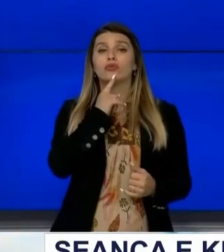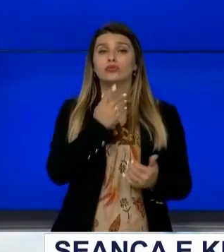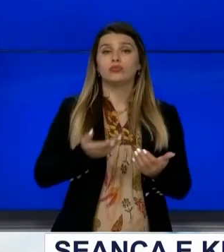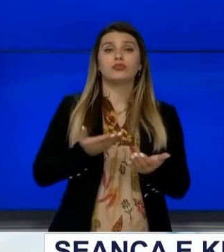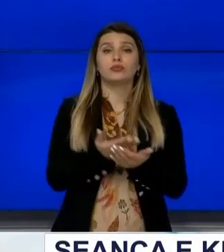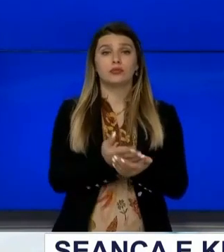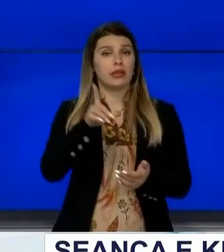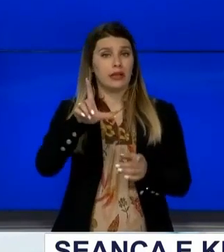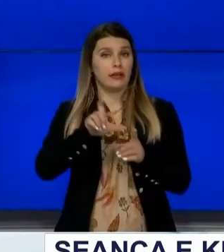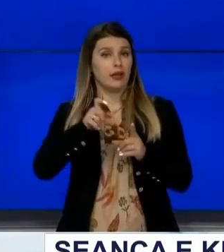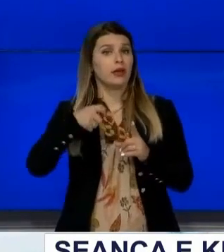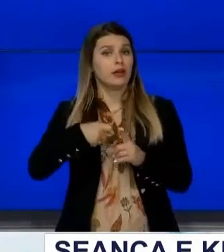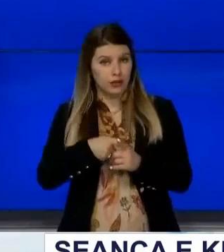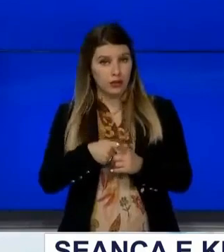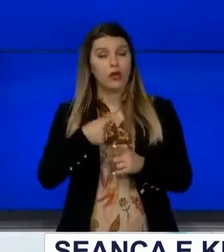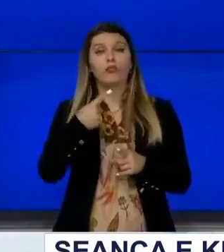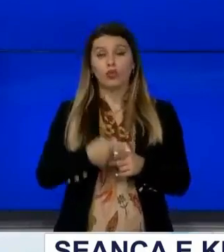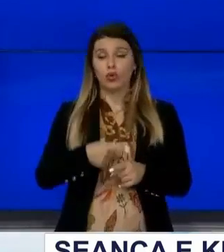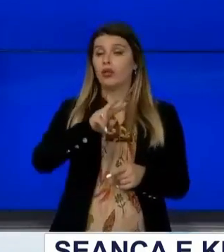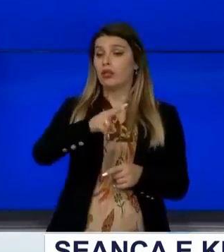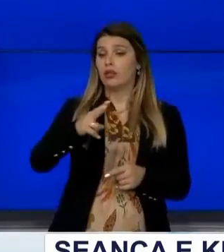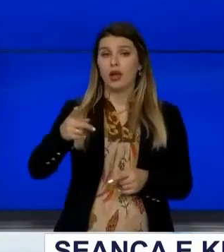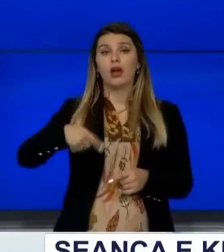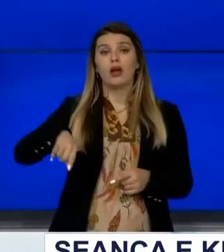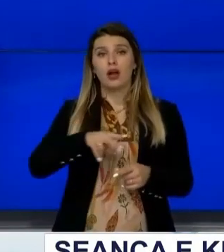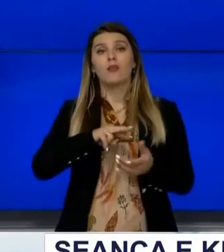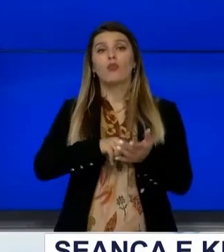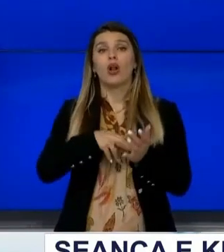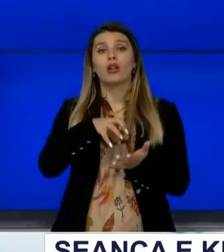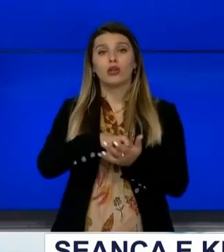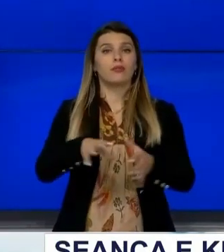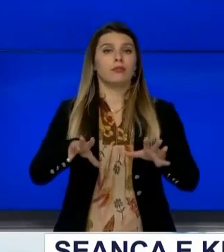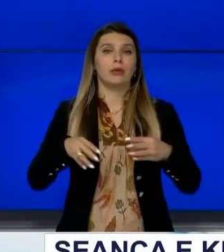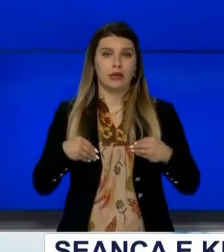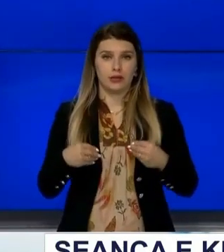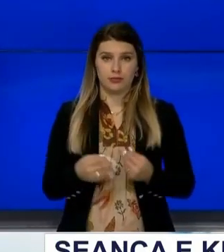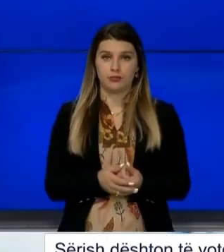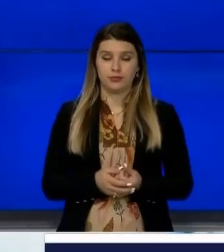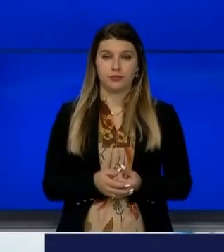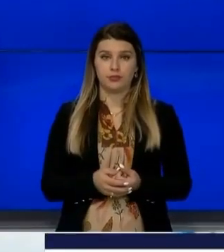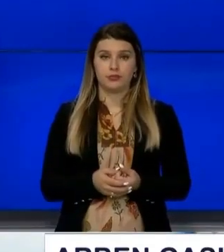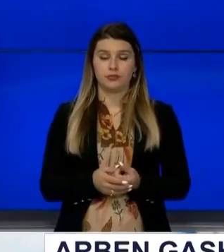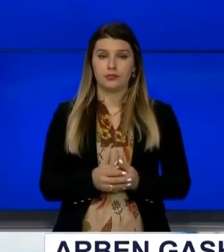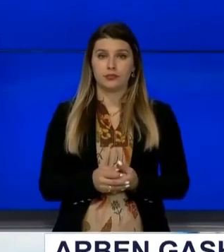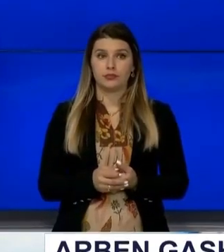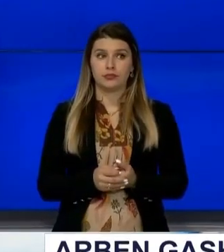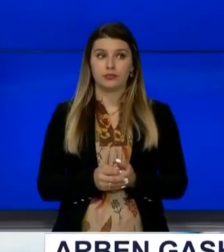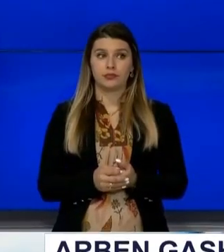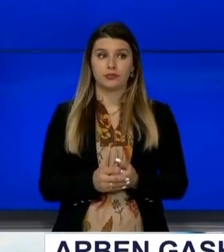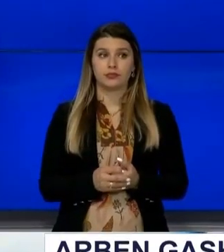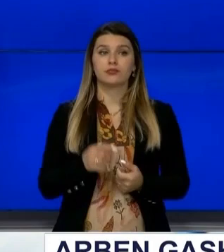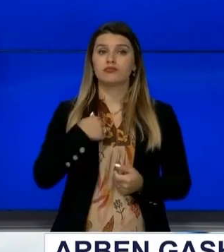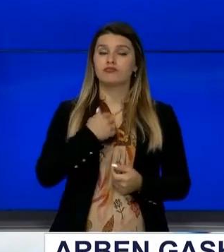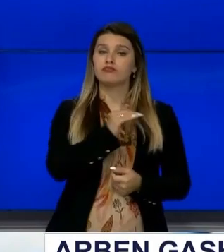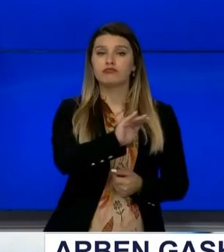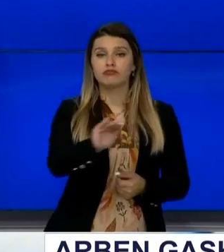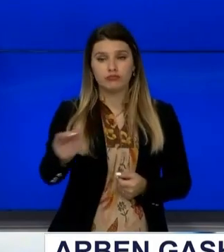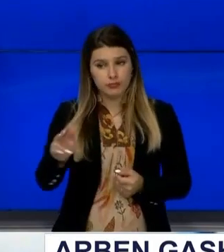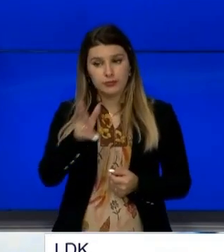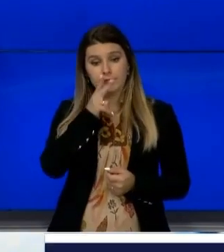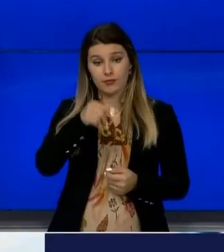që ka pati përkraj edhe nga grupe tjera parlamentare I propozoj saancës që pas